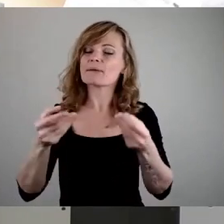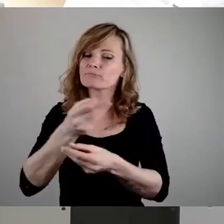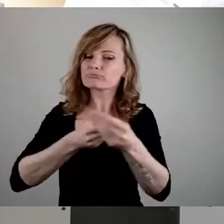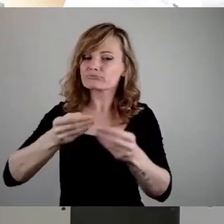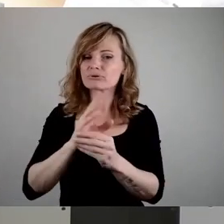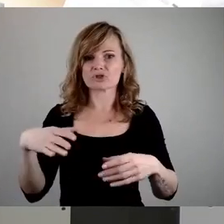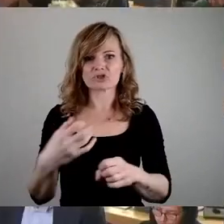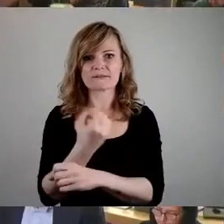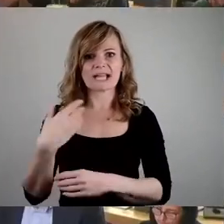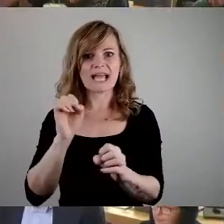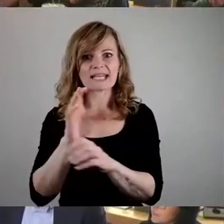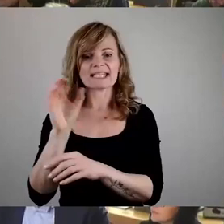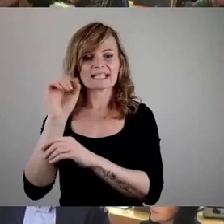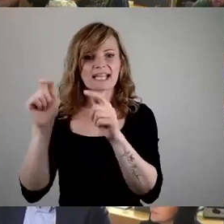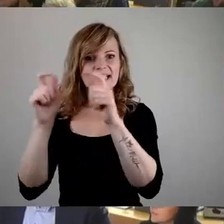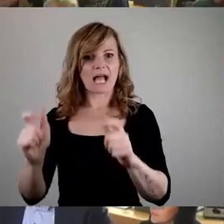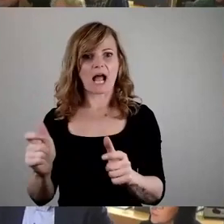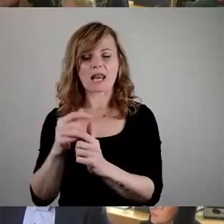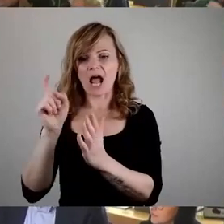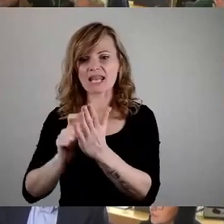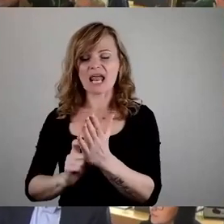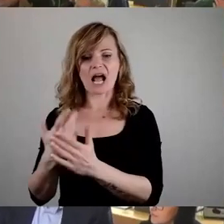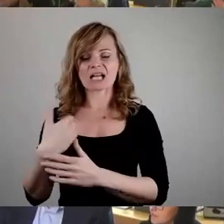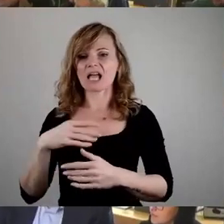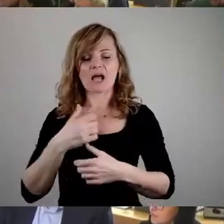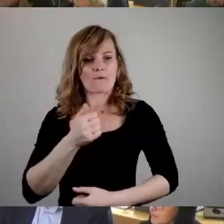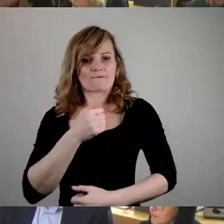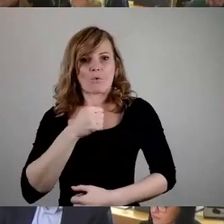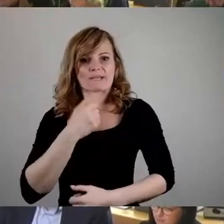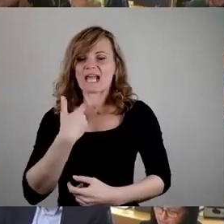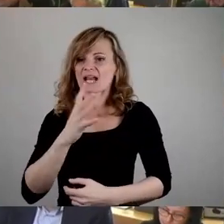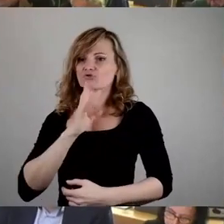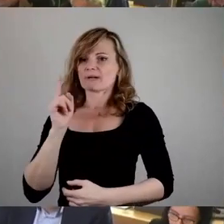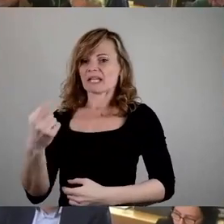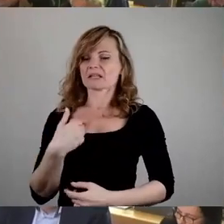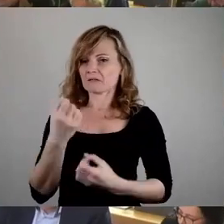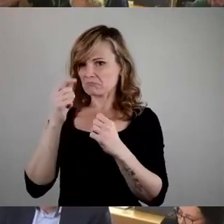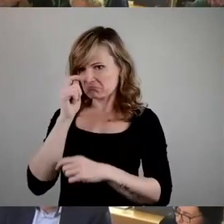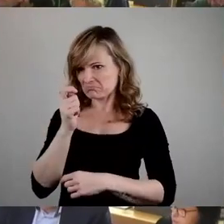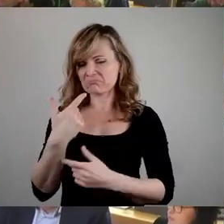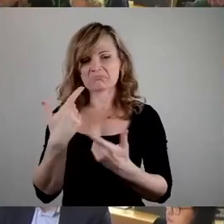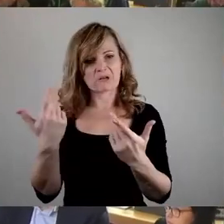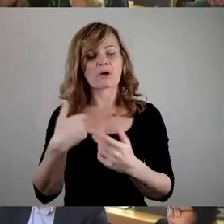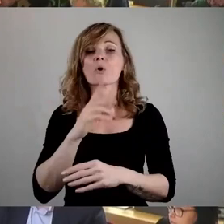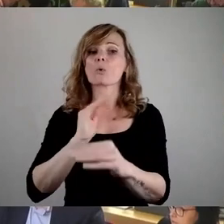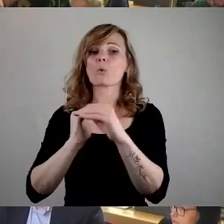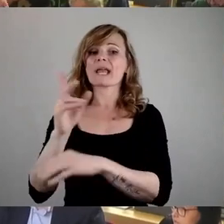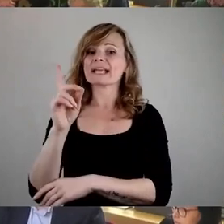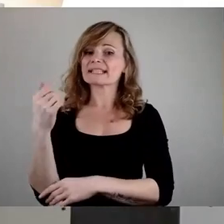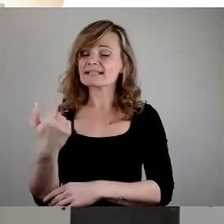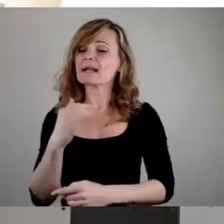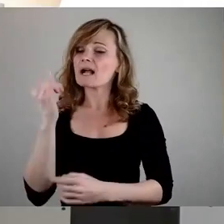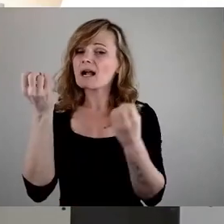diese Lichtsignalanlagenphobie anzusprechen. Das ist echt ein Phänomen. Und ja, Kollege Dietze, ganz klar, Geld für